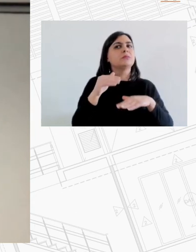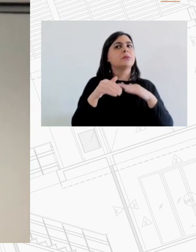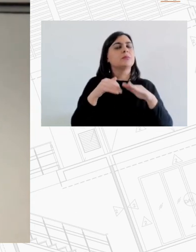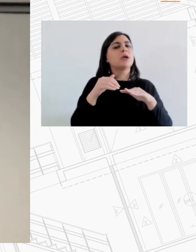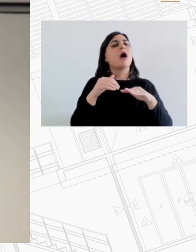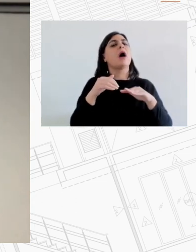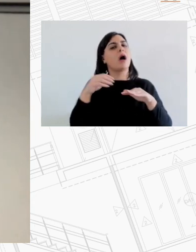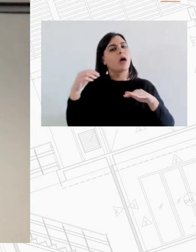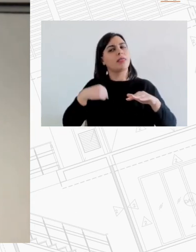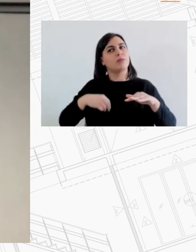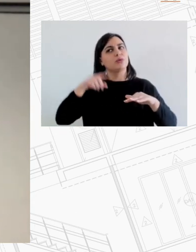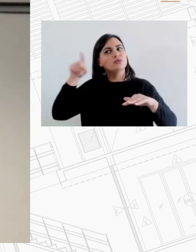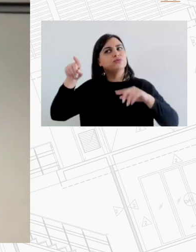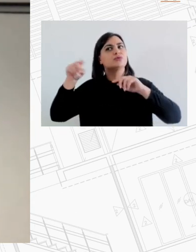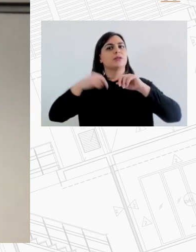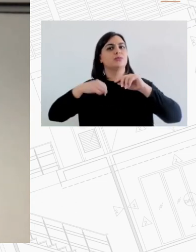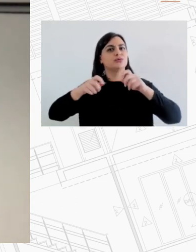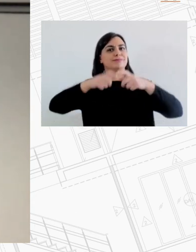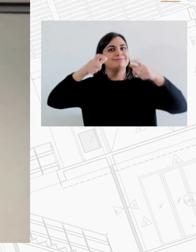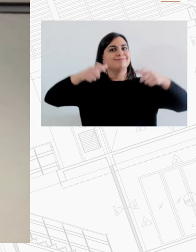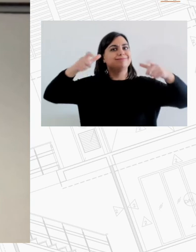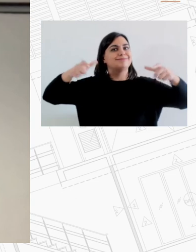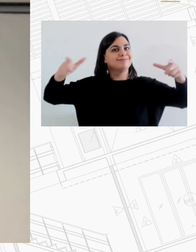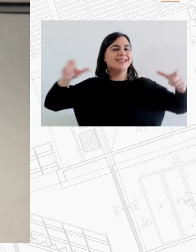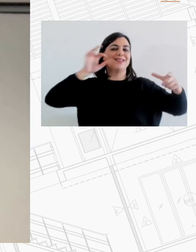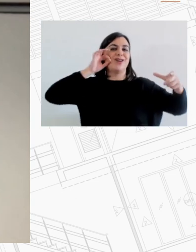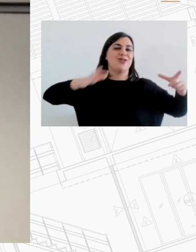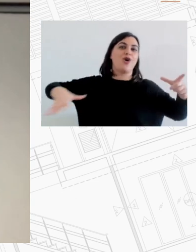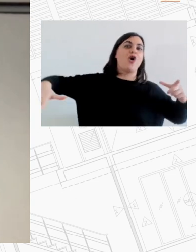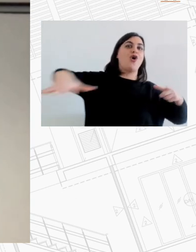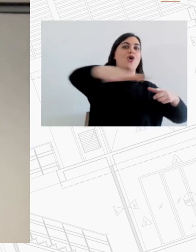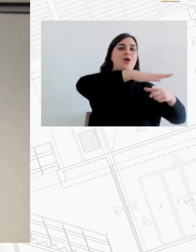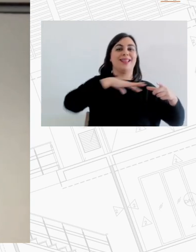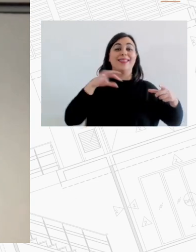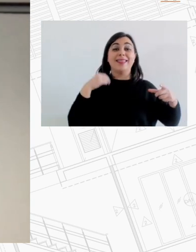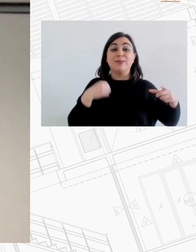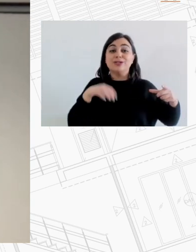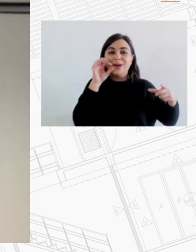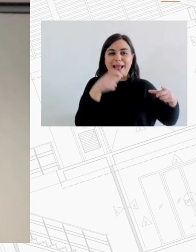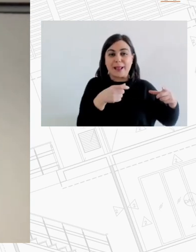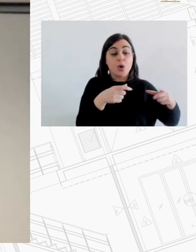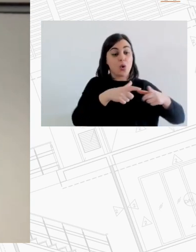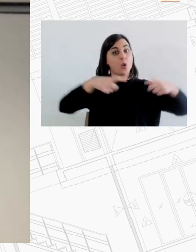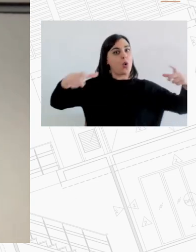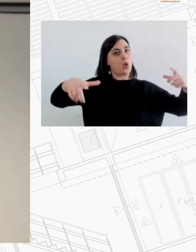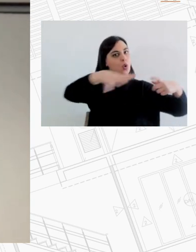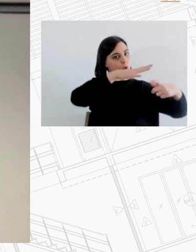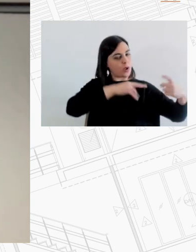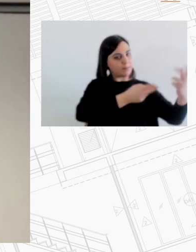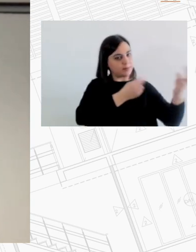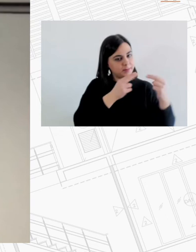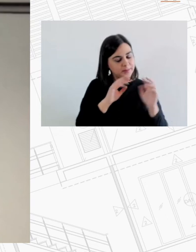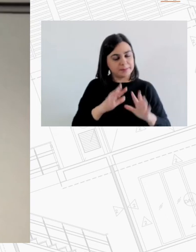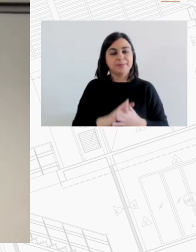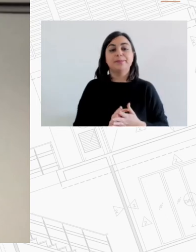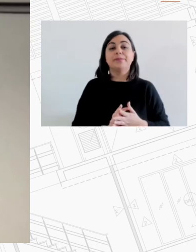τα αντίστοιχα δεδομένα για τους υπόλοιπους δήμους της Μητροπολιτικής Περιοχής με βάση λοιπόν αυτά τα δεδομένα ενδεικτικά σας είπα είναι περίπου 70.000